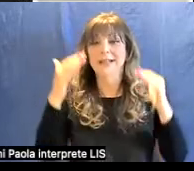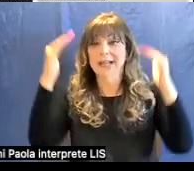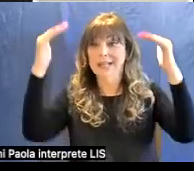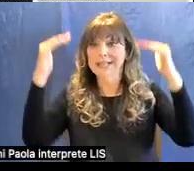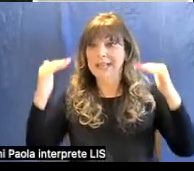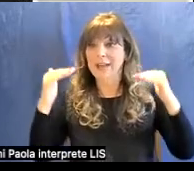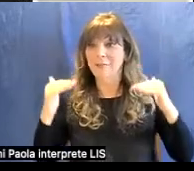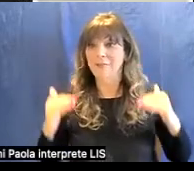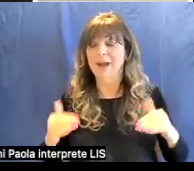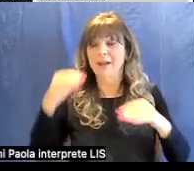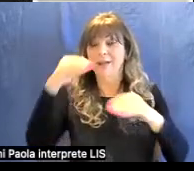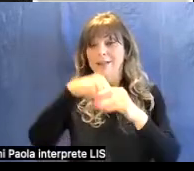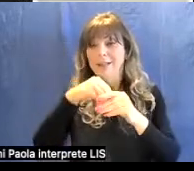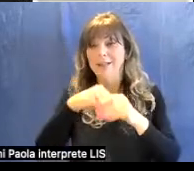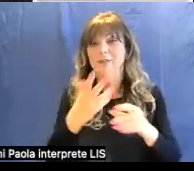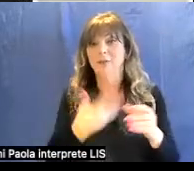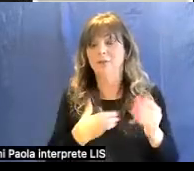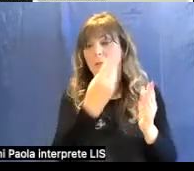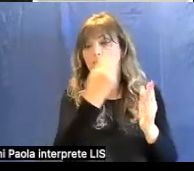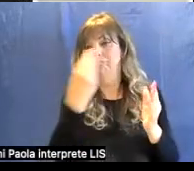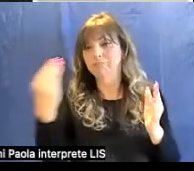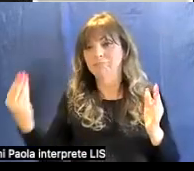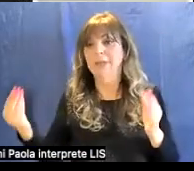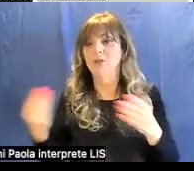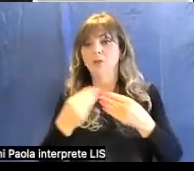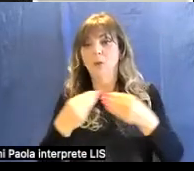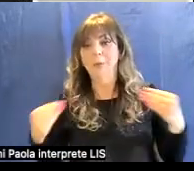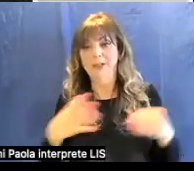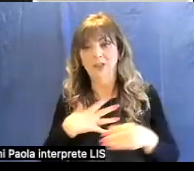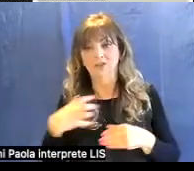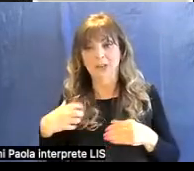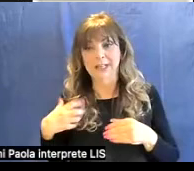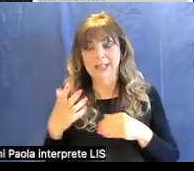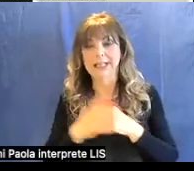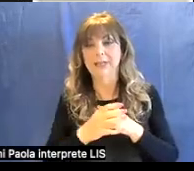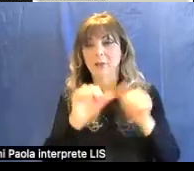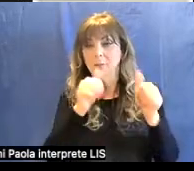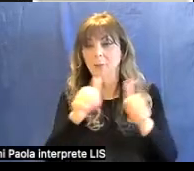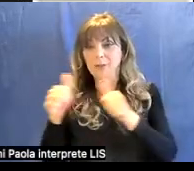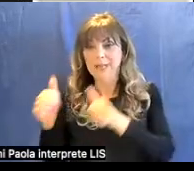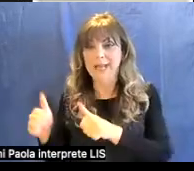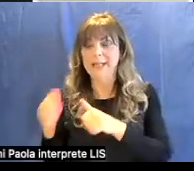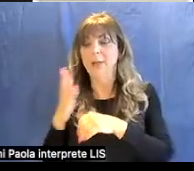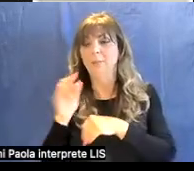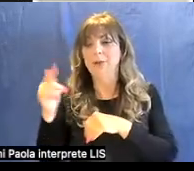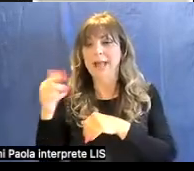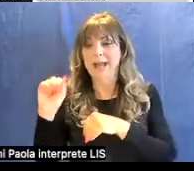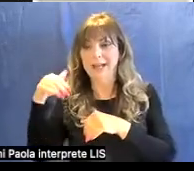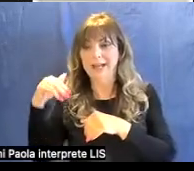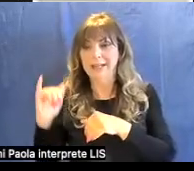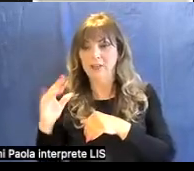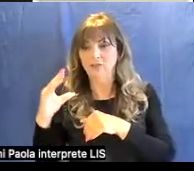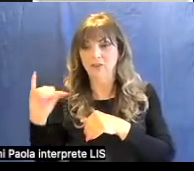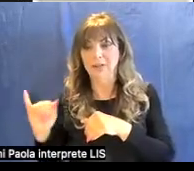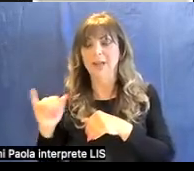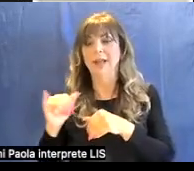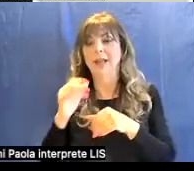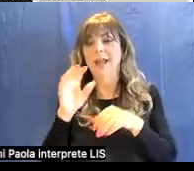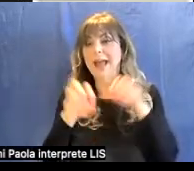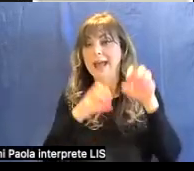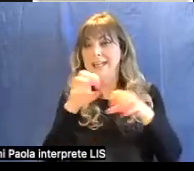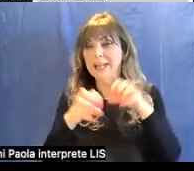erano contenuti vari strumenti scientifici, modelli botanici, animali